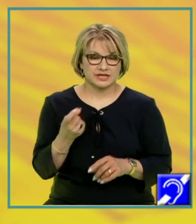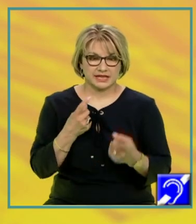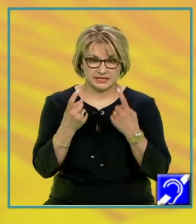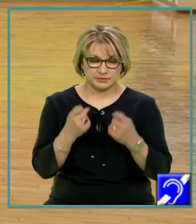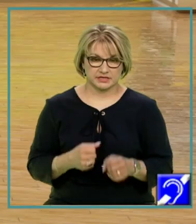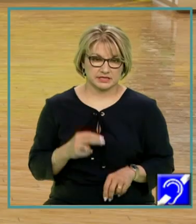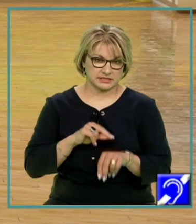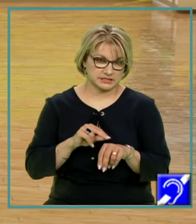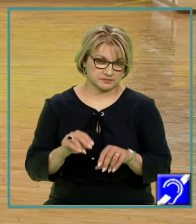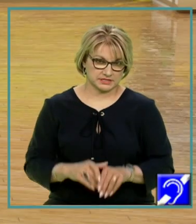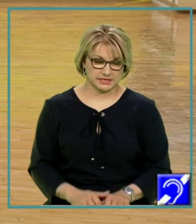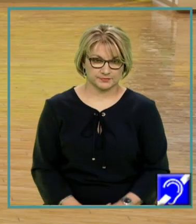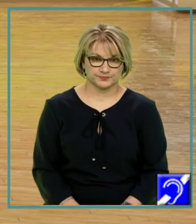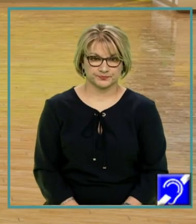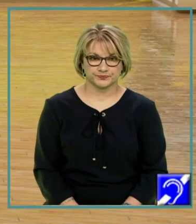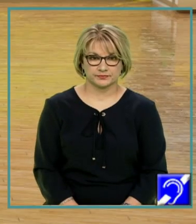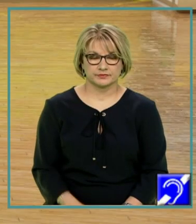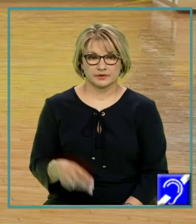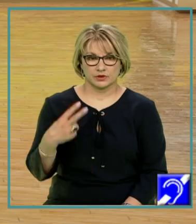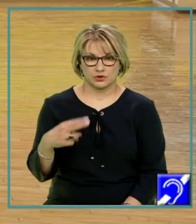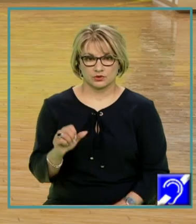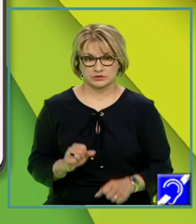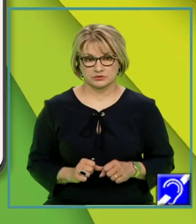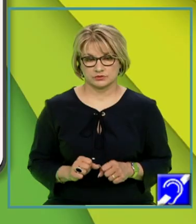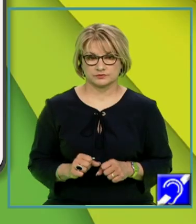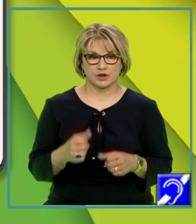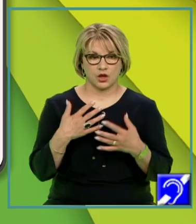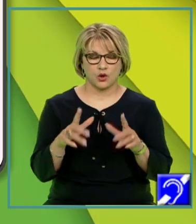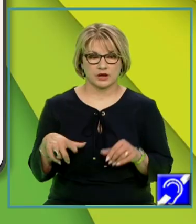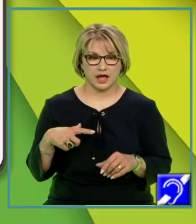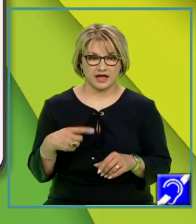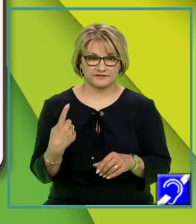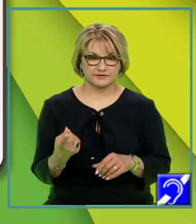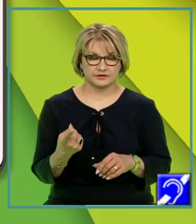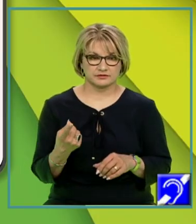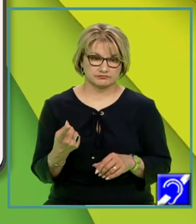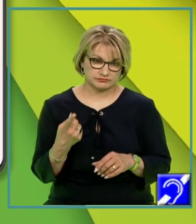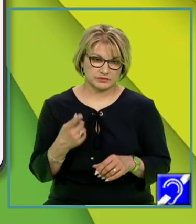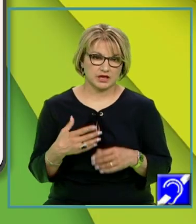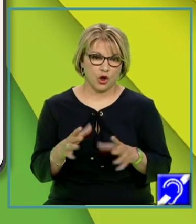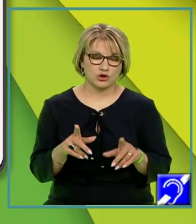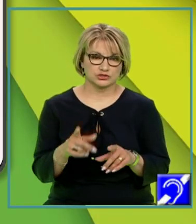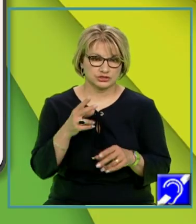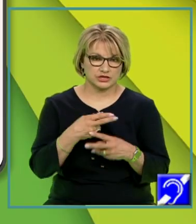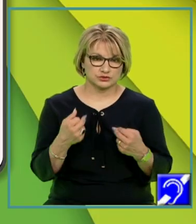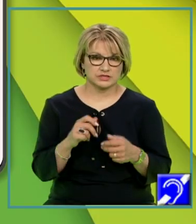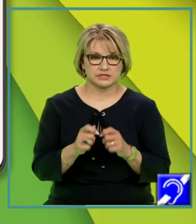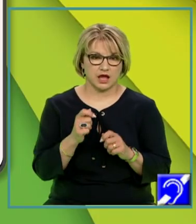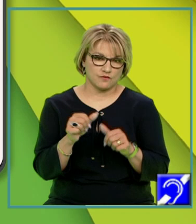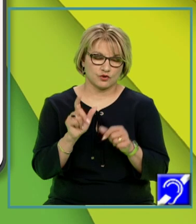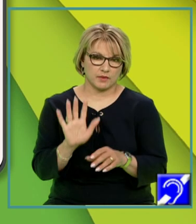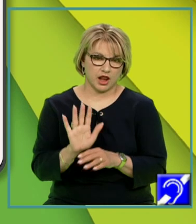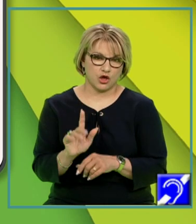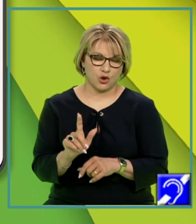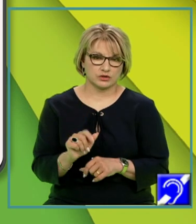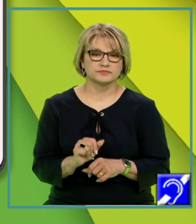în datele simțurilor. Mai departe. Oricare ar fi, însă, originea judecăților sau forma lor logică, spune Kant,